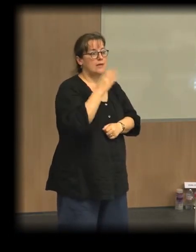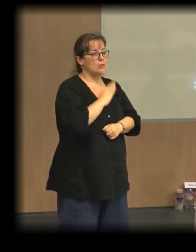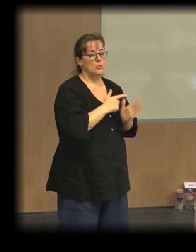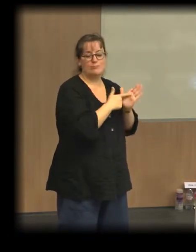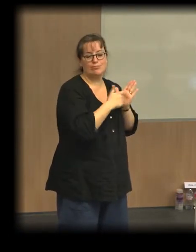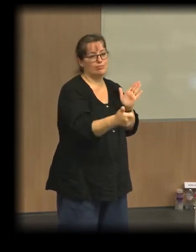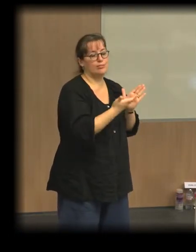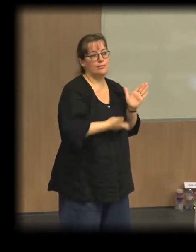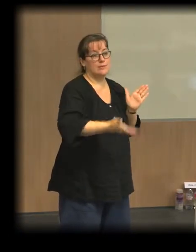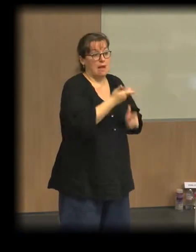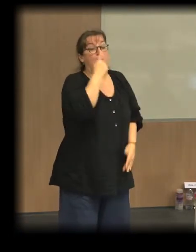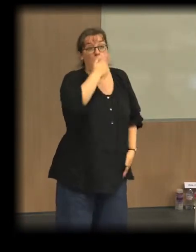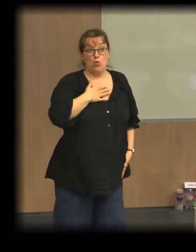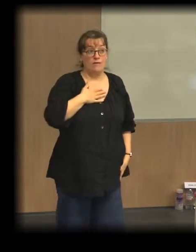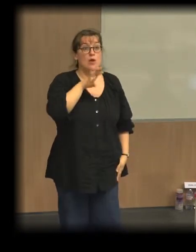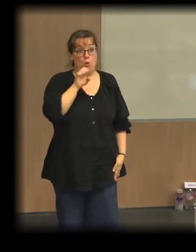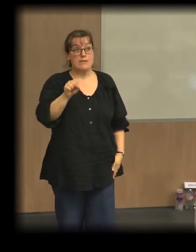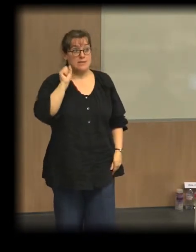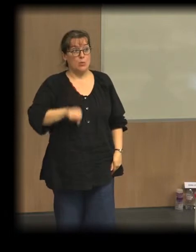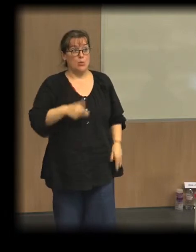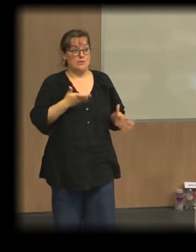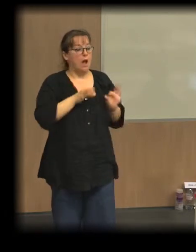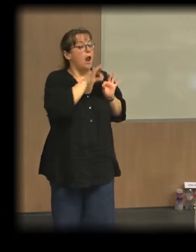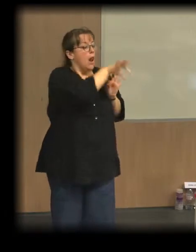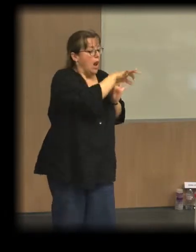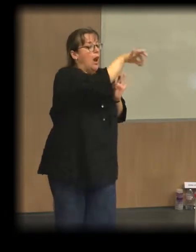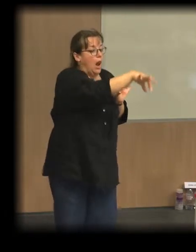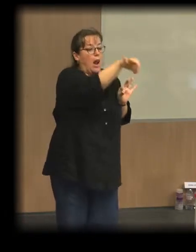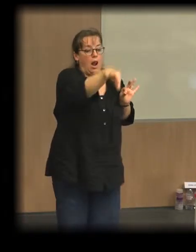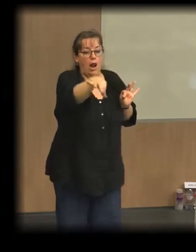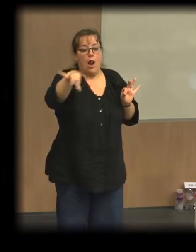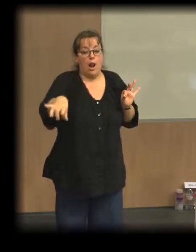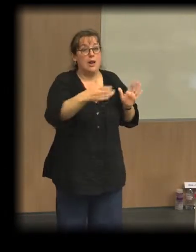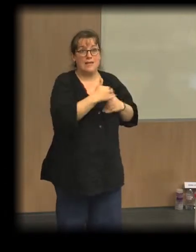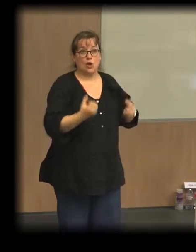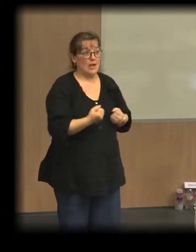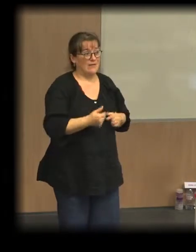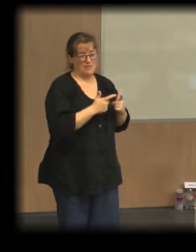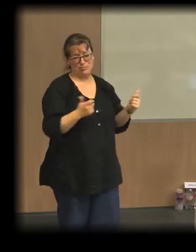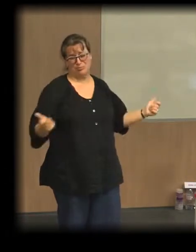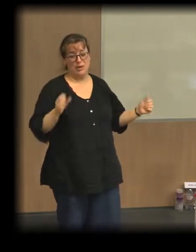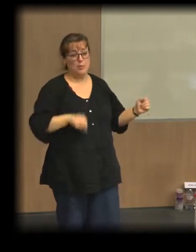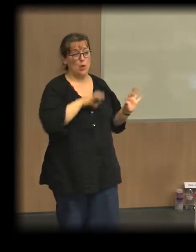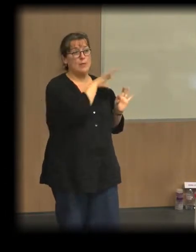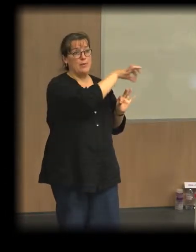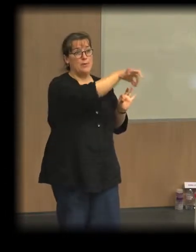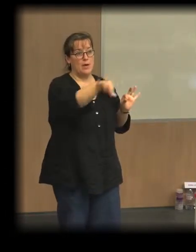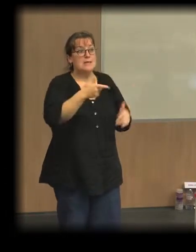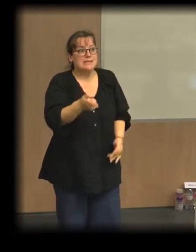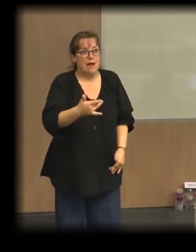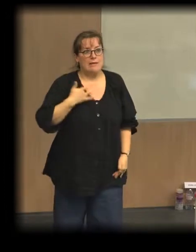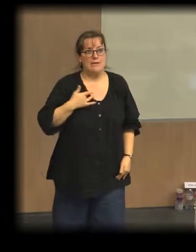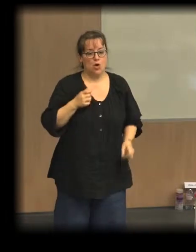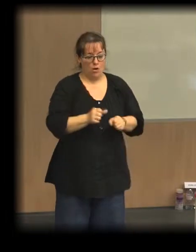contribuer l'économie sociale et solidaire dans ce troisième scénario. Donc je crois que l'idée de changement d'échelle doit nous